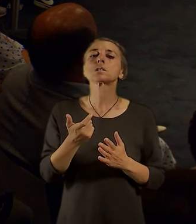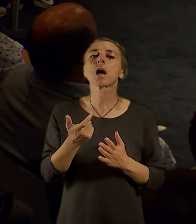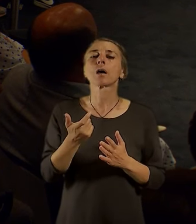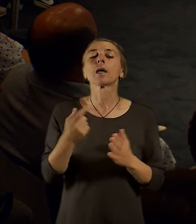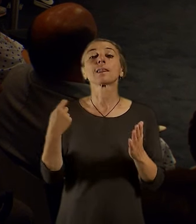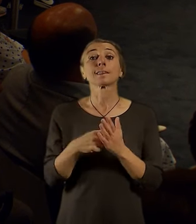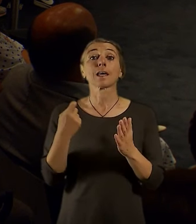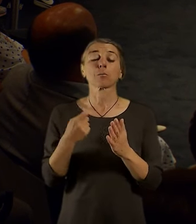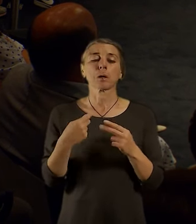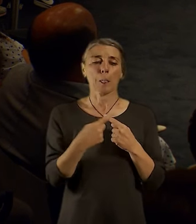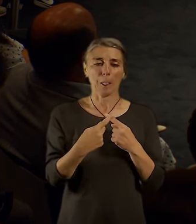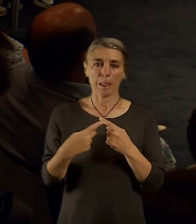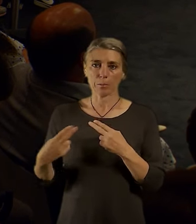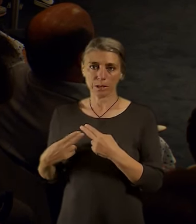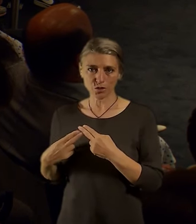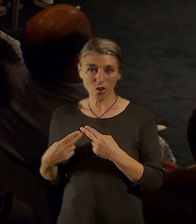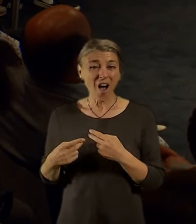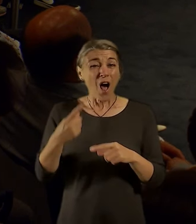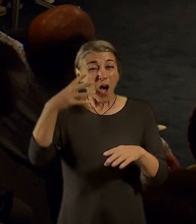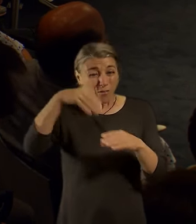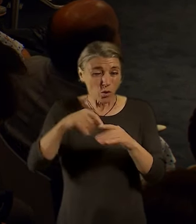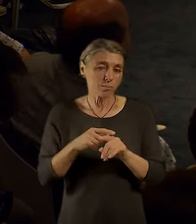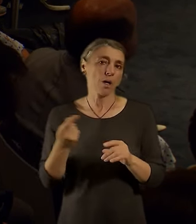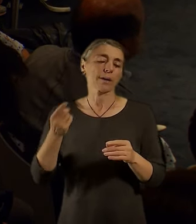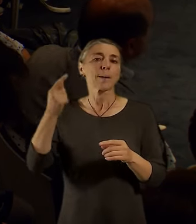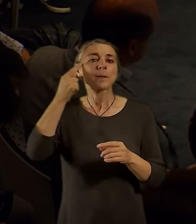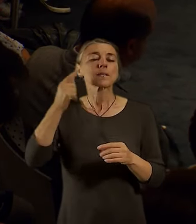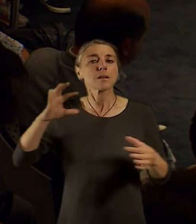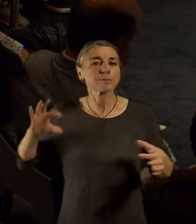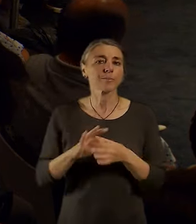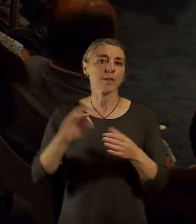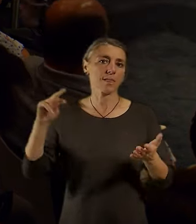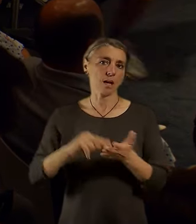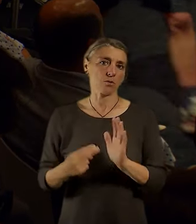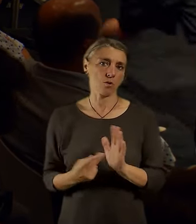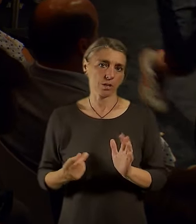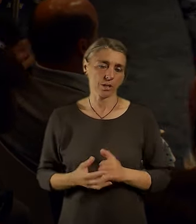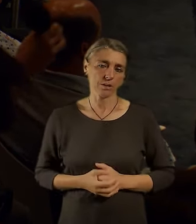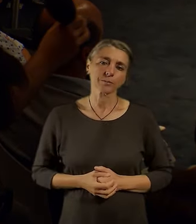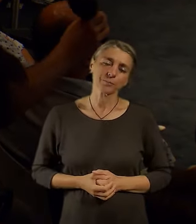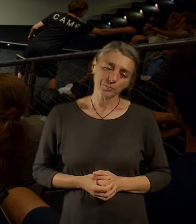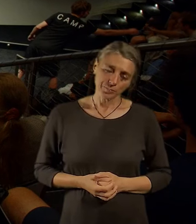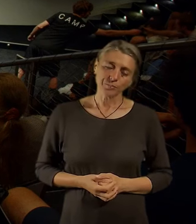dneska ta výzva, kterou potřebujeme. Děkuji za dotaz, prosím. Má to